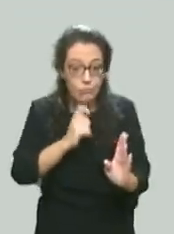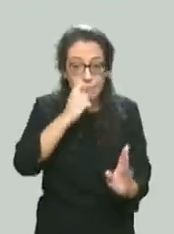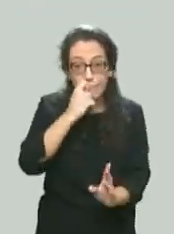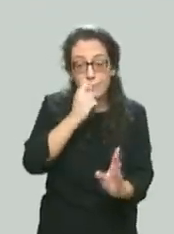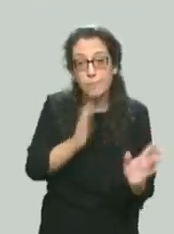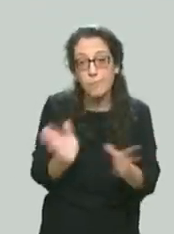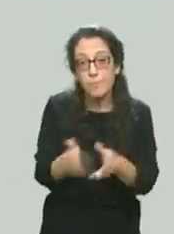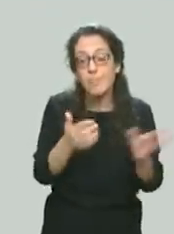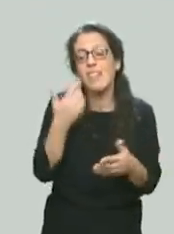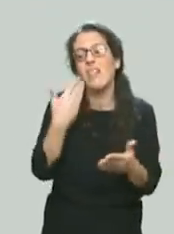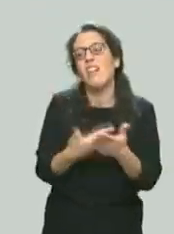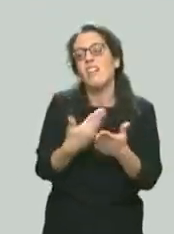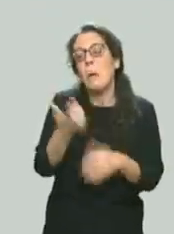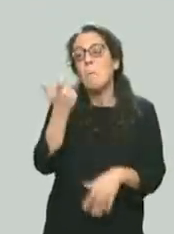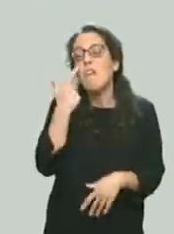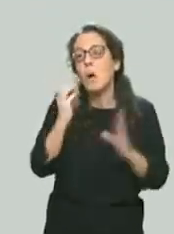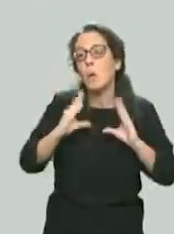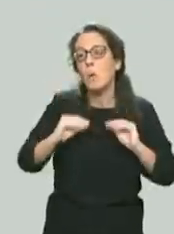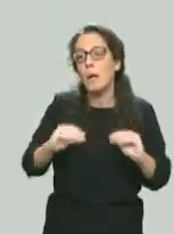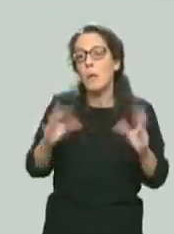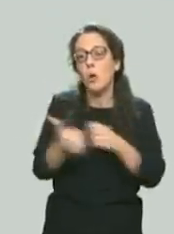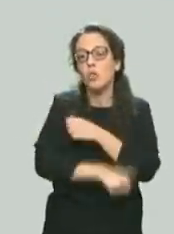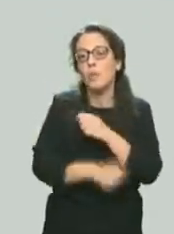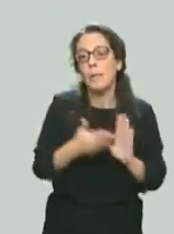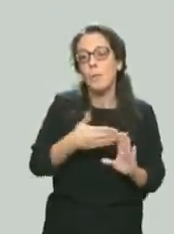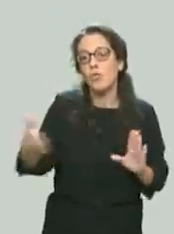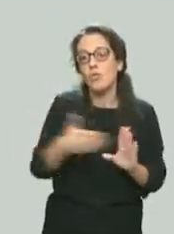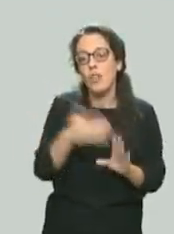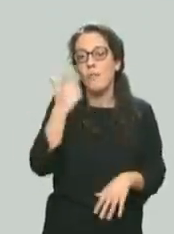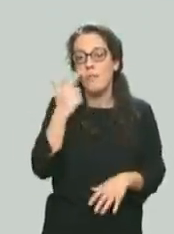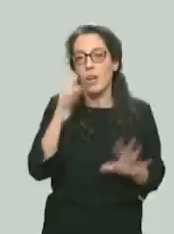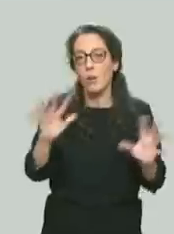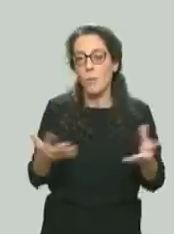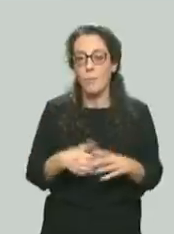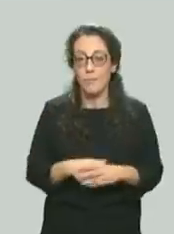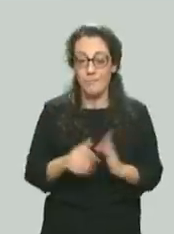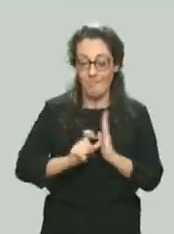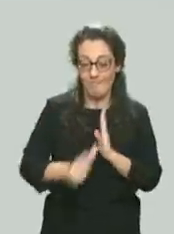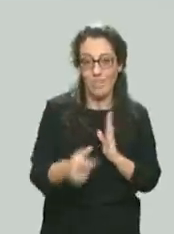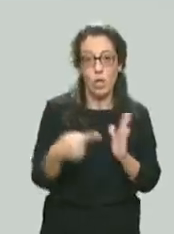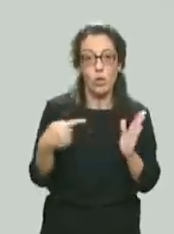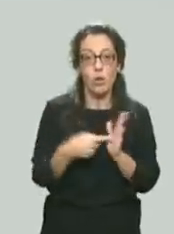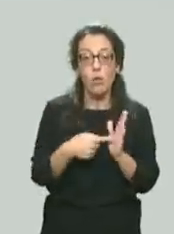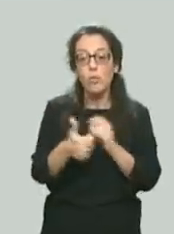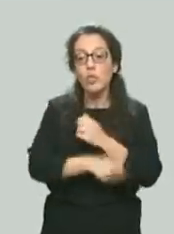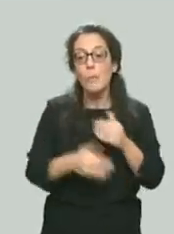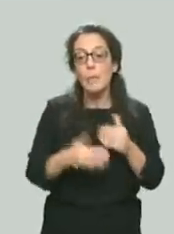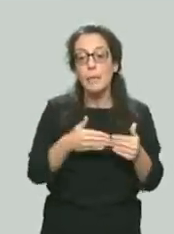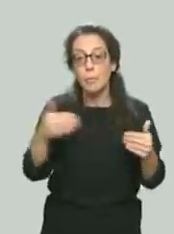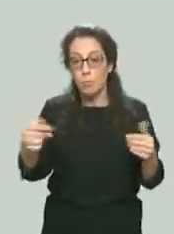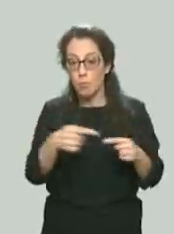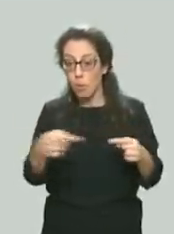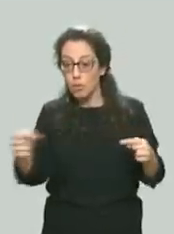précisera et se réalisera tout au long de la semaine prochaine. Cette mesure entrera en vigueur dans le courant de la semaine prochaine, de manière